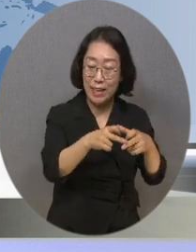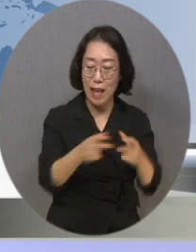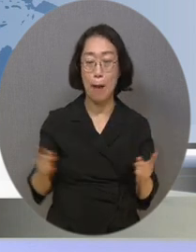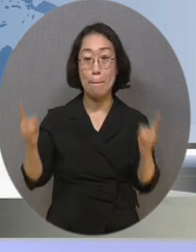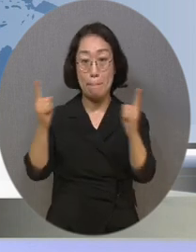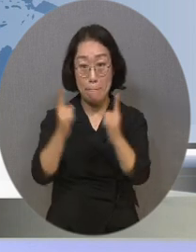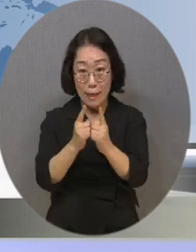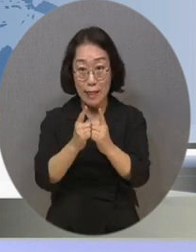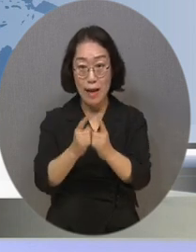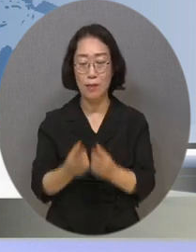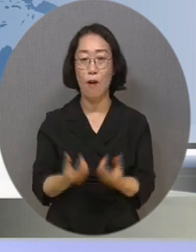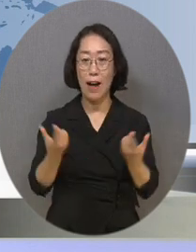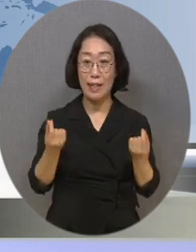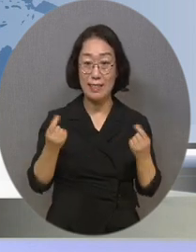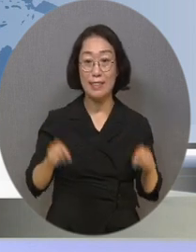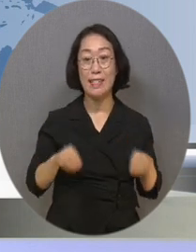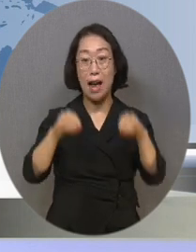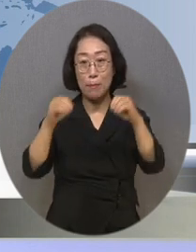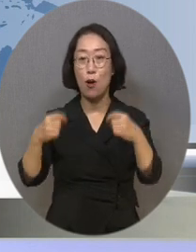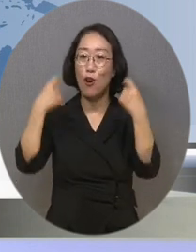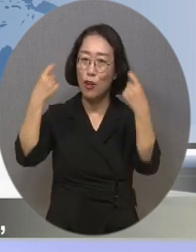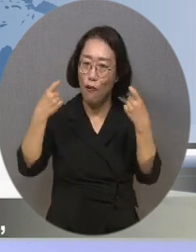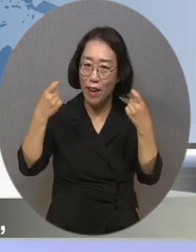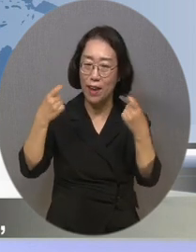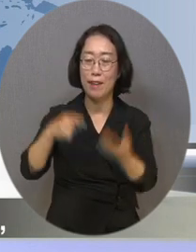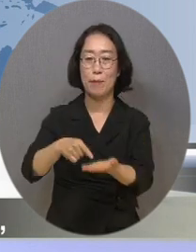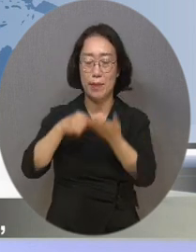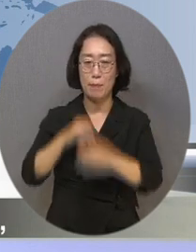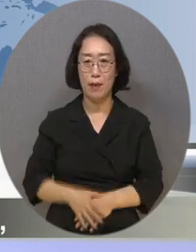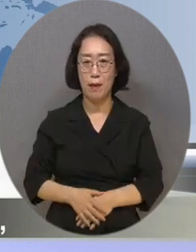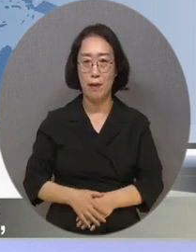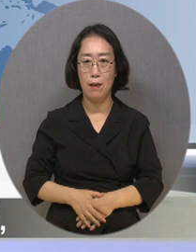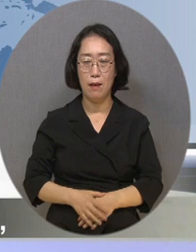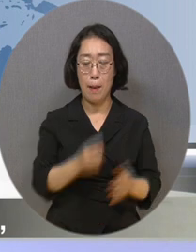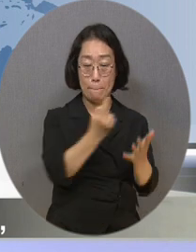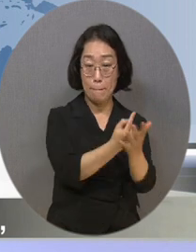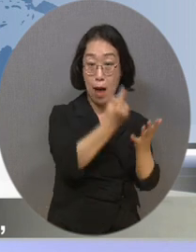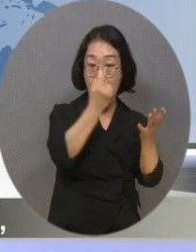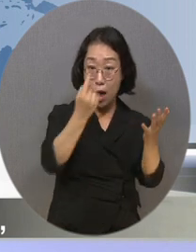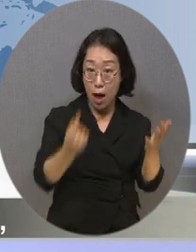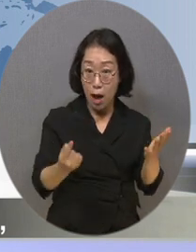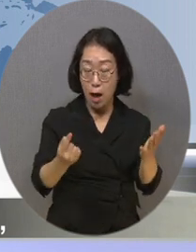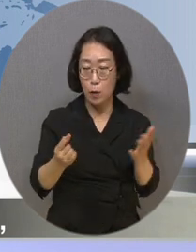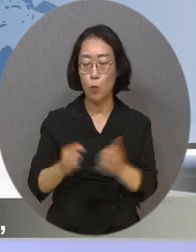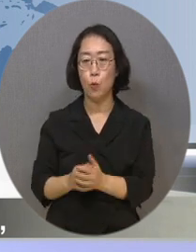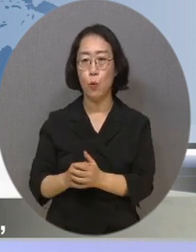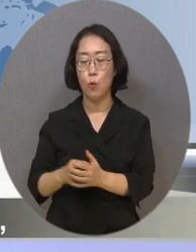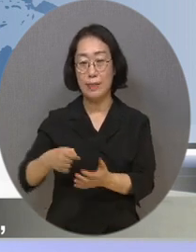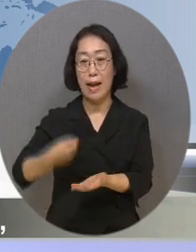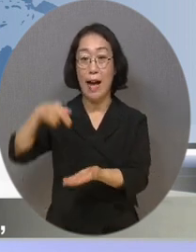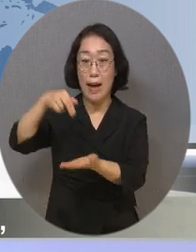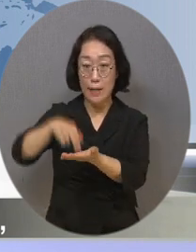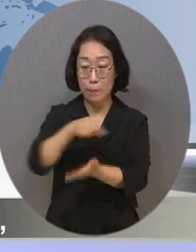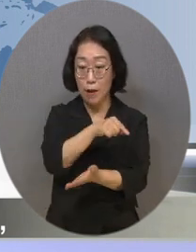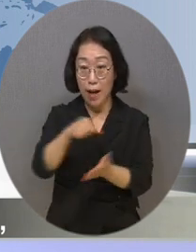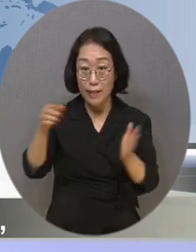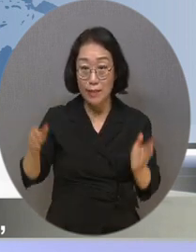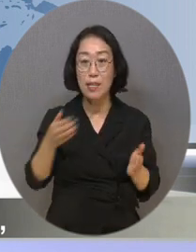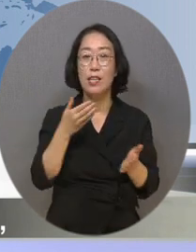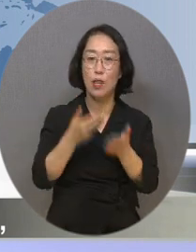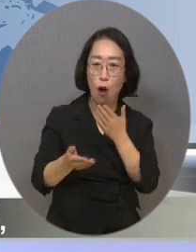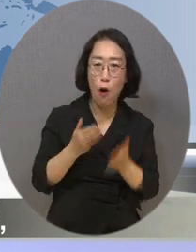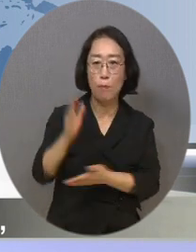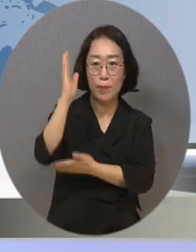제12회 이음여행이 열렸습니다. 시설 퇴소부터 자립에 이르기까지 경험을 나누며 소통하는 시간이